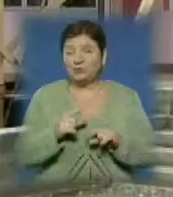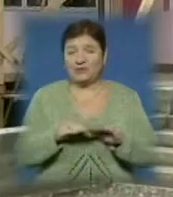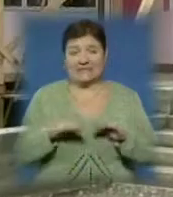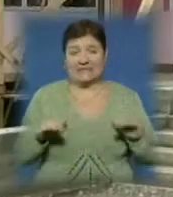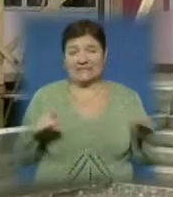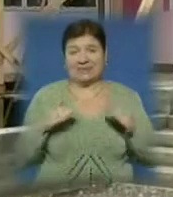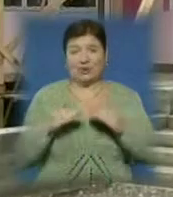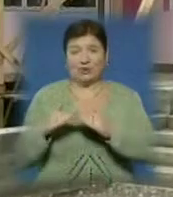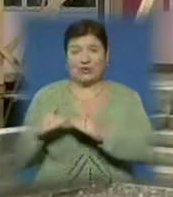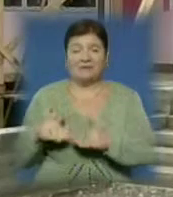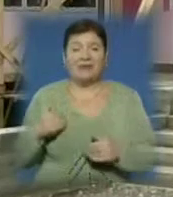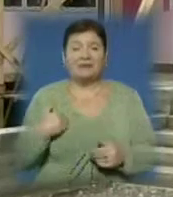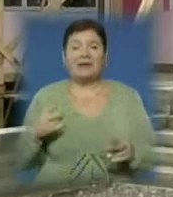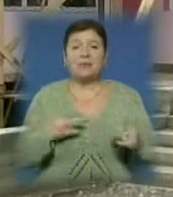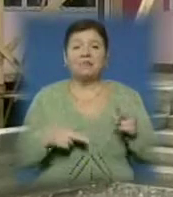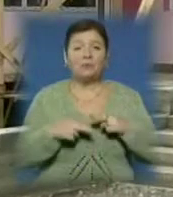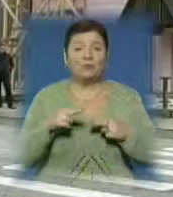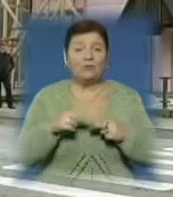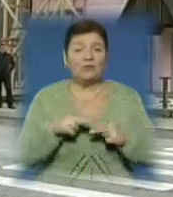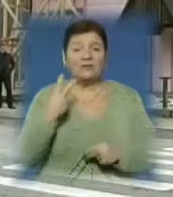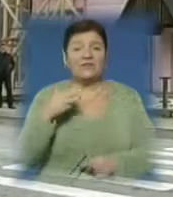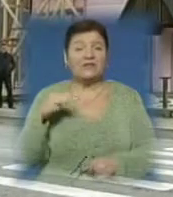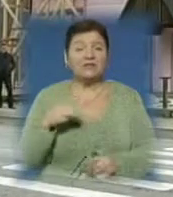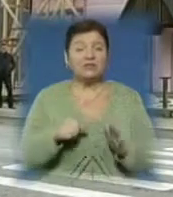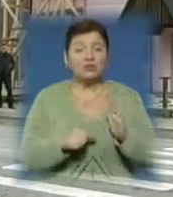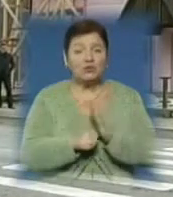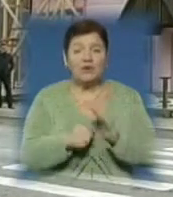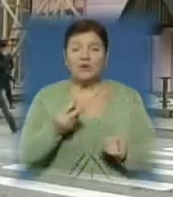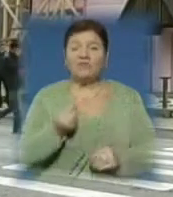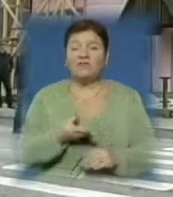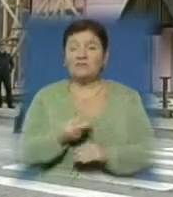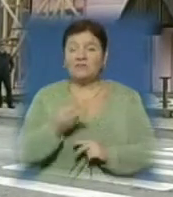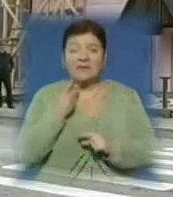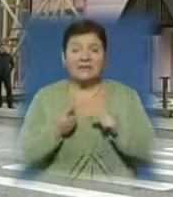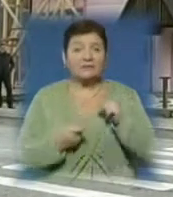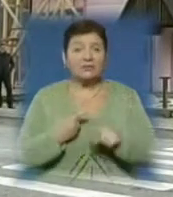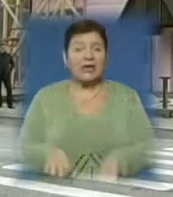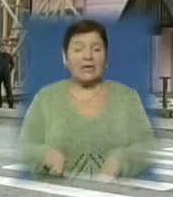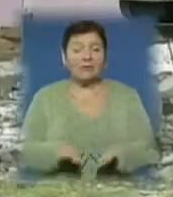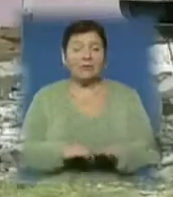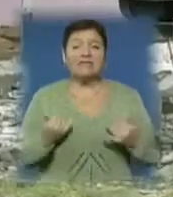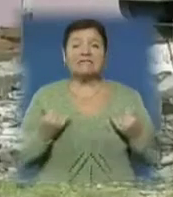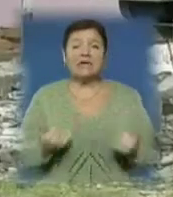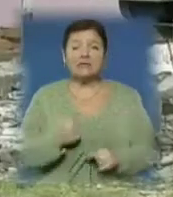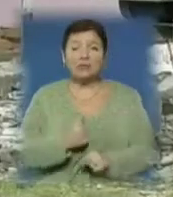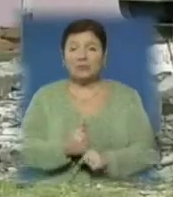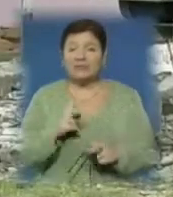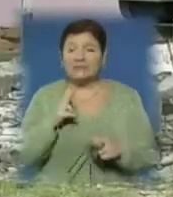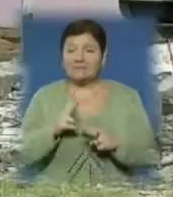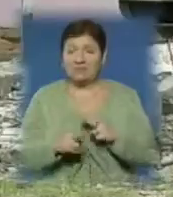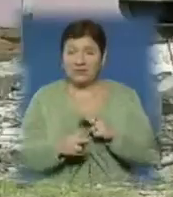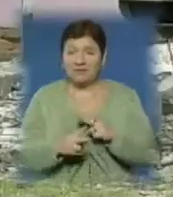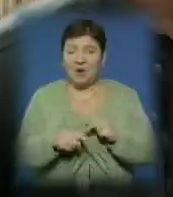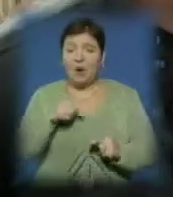Відбудовувати дитсадок почали в 2006-му. Фінансувався проєкт не завжди рівно, та зараз робота на завершальній стадії,